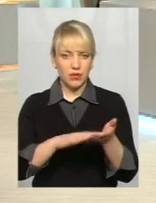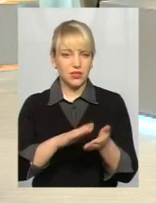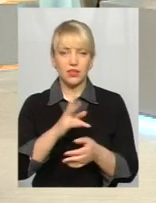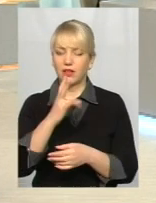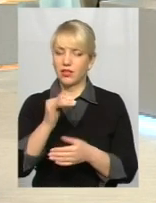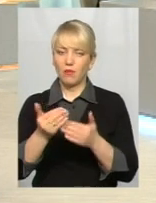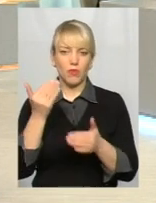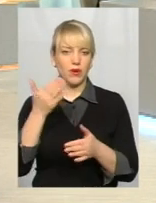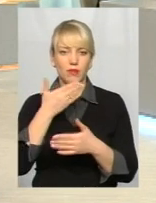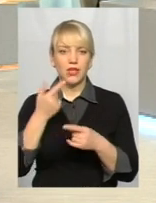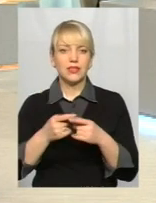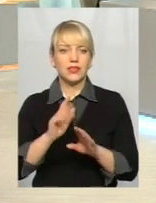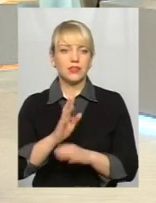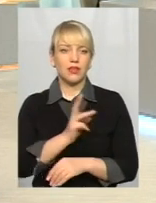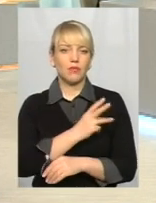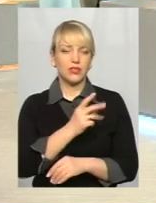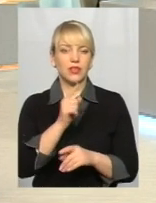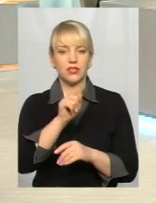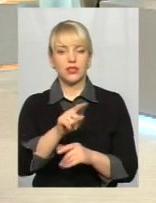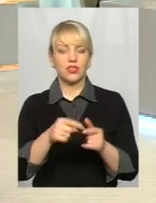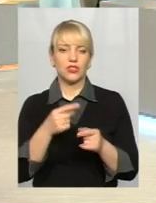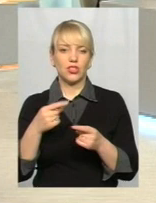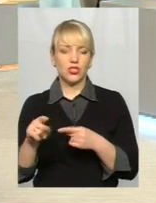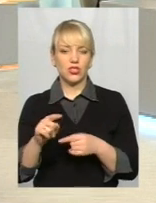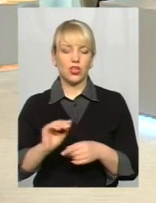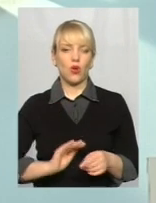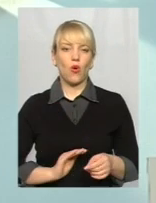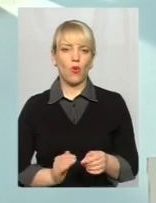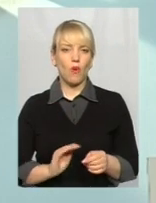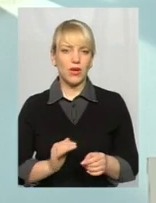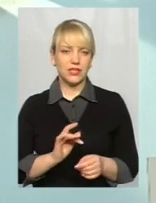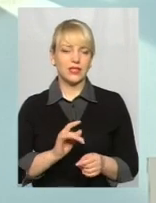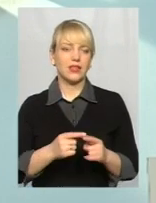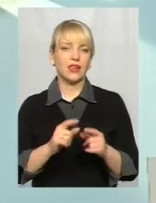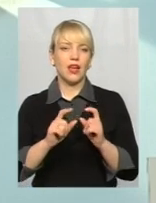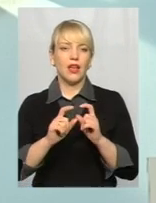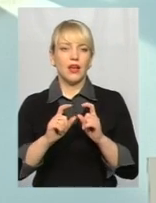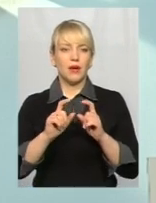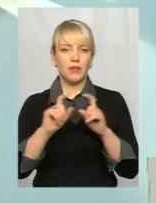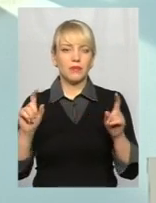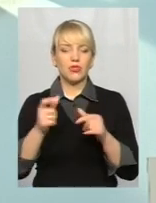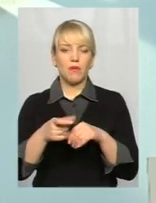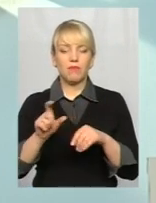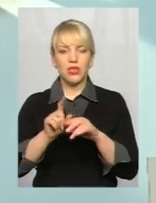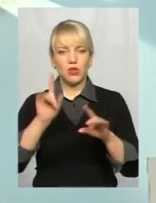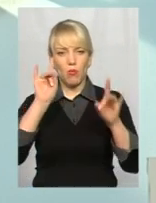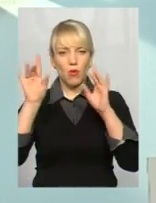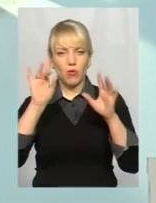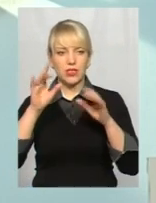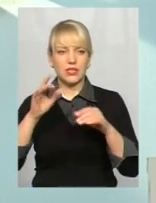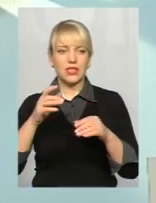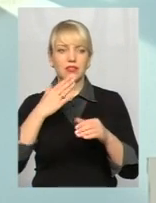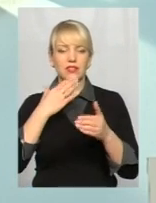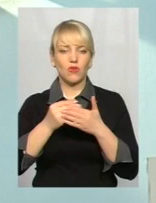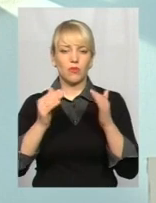тільки бажання власників тих чи інших комерційних приміщень більш популяризувати своє приміщення серед мешканців